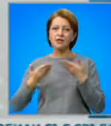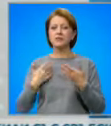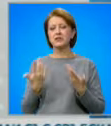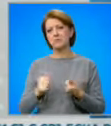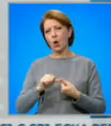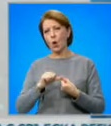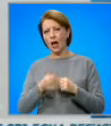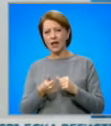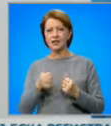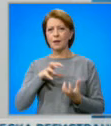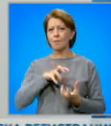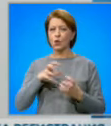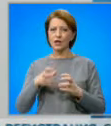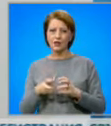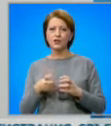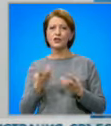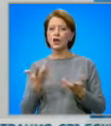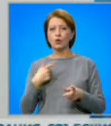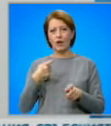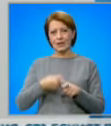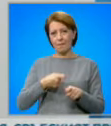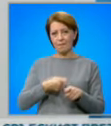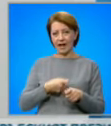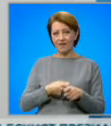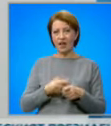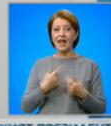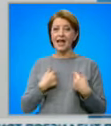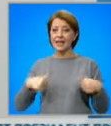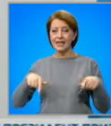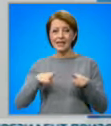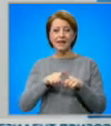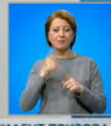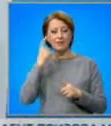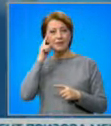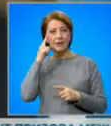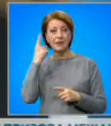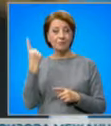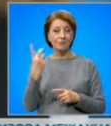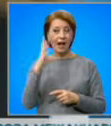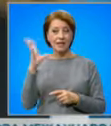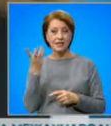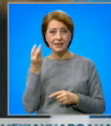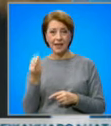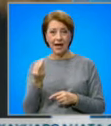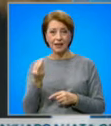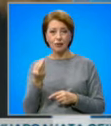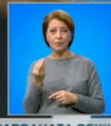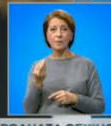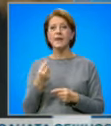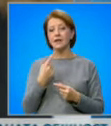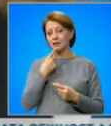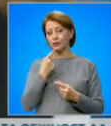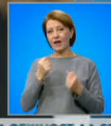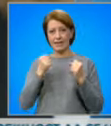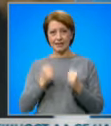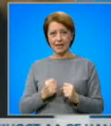политически разговори, които съм водил, тъй като ние сме единомишленици по много от каузите. Така че просто седнахме